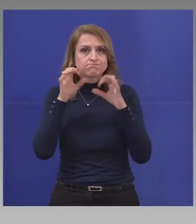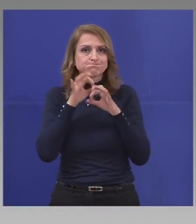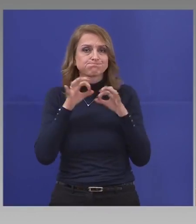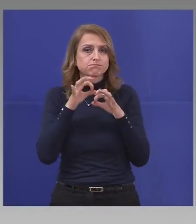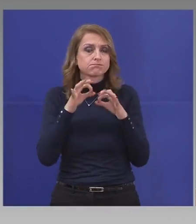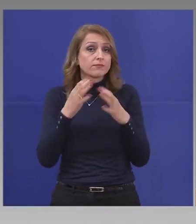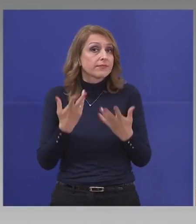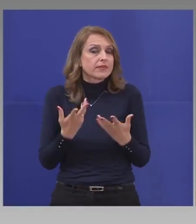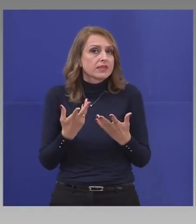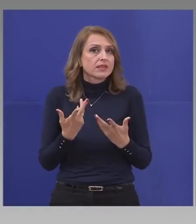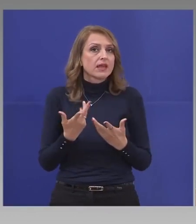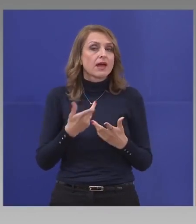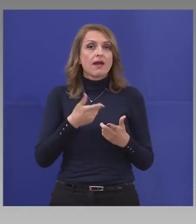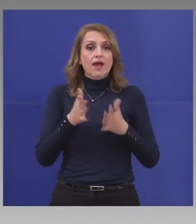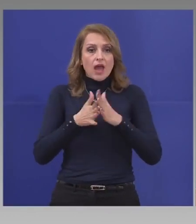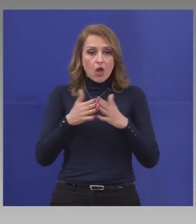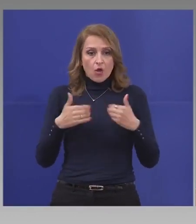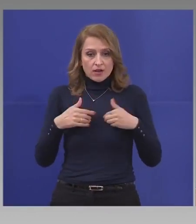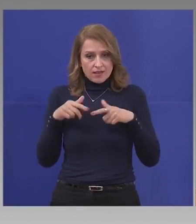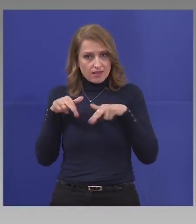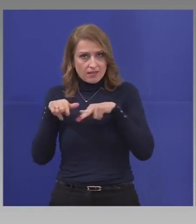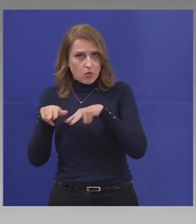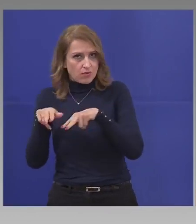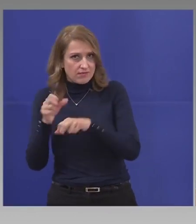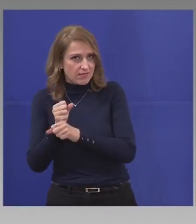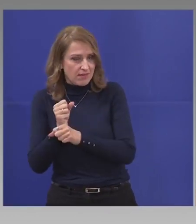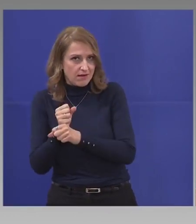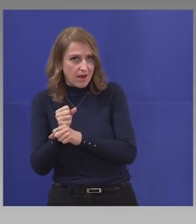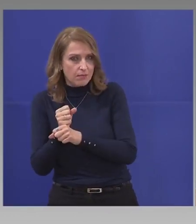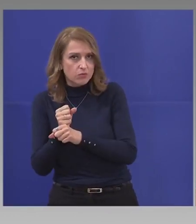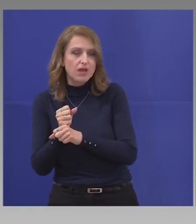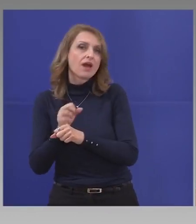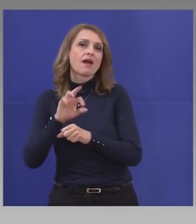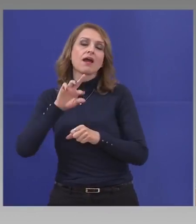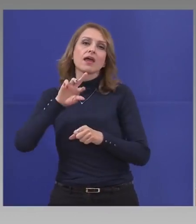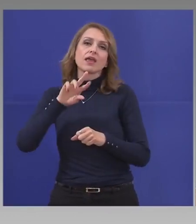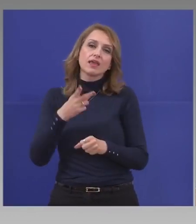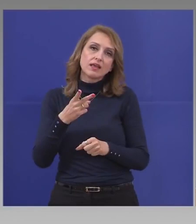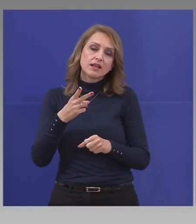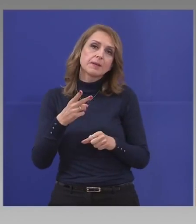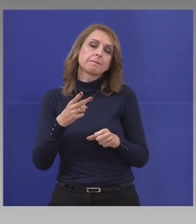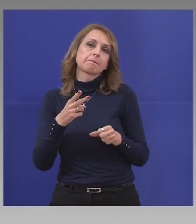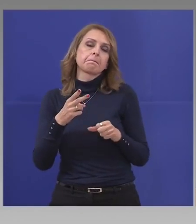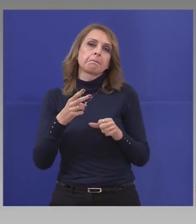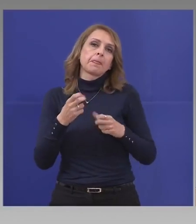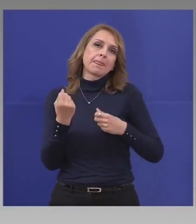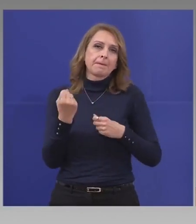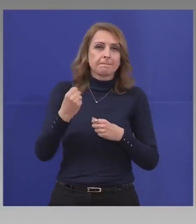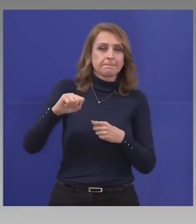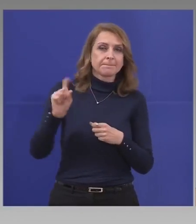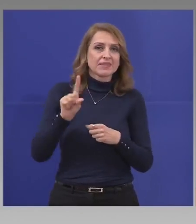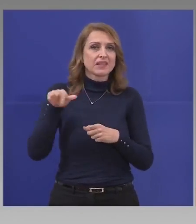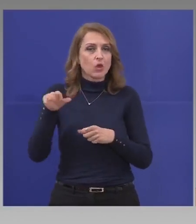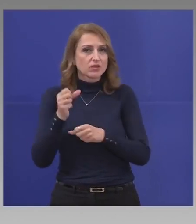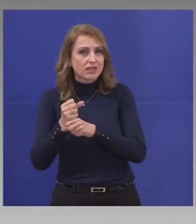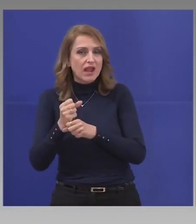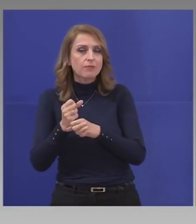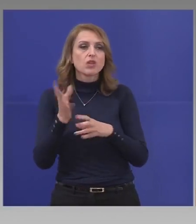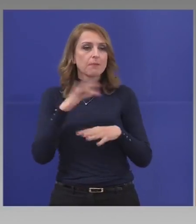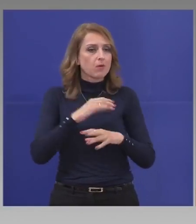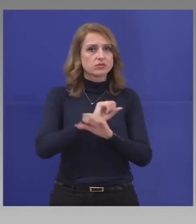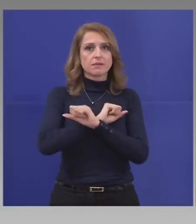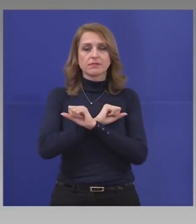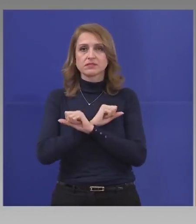Те трябва да избират между това, да отидат на работа и след един месец или да няма къде да работят?